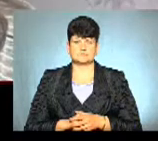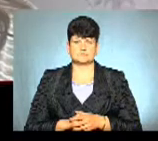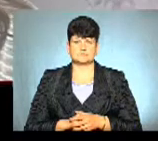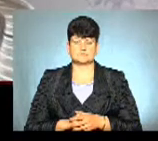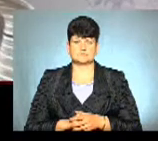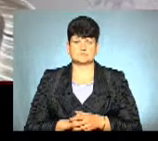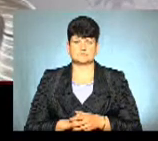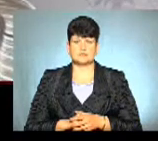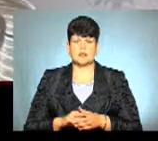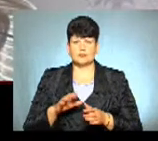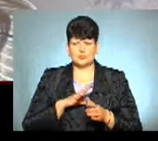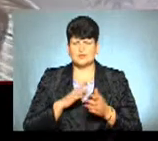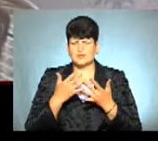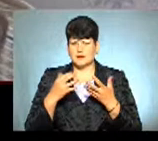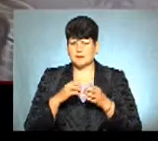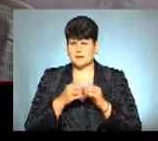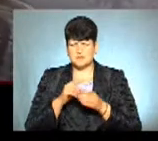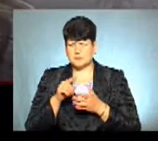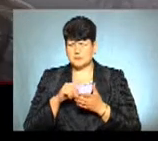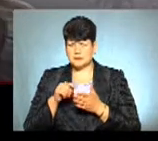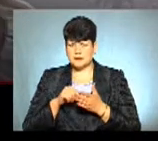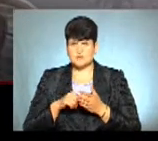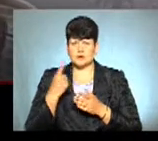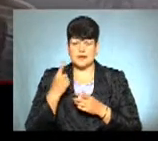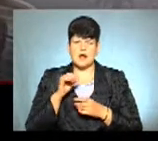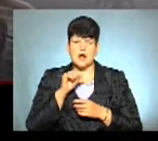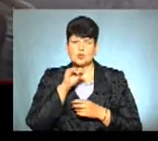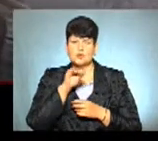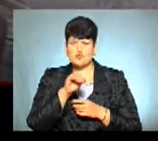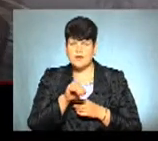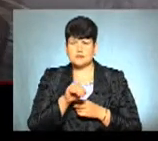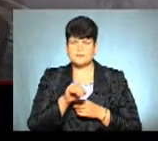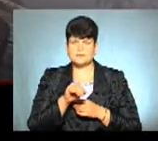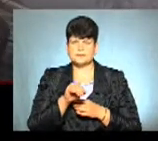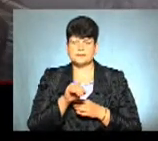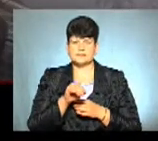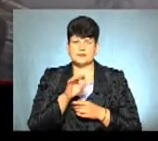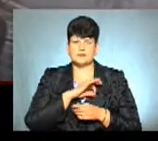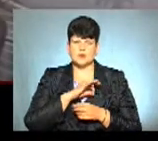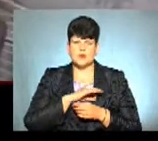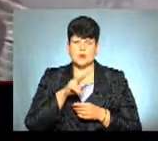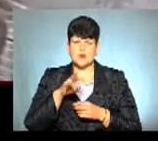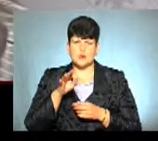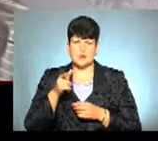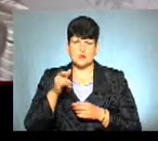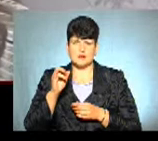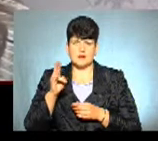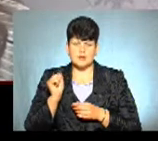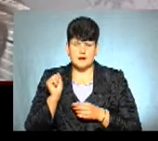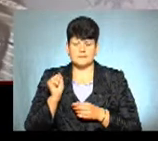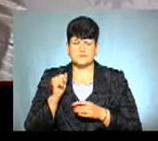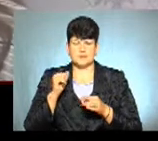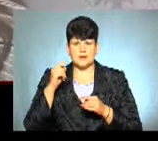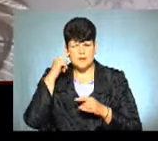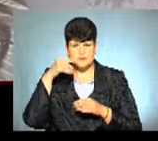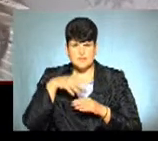Було кілька проблемних запитань, наприклад, одне заудіювання, проте застошувавши логіку і критичне мислення, все ж